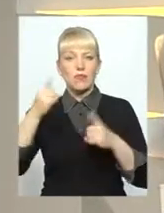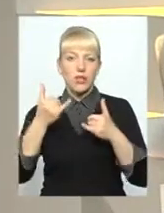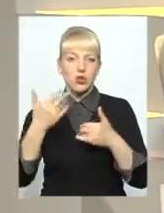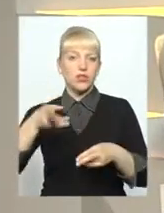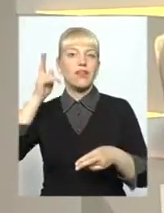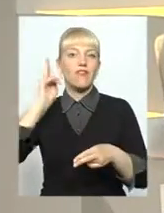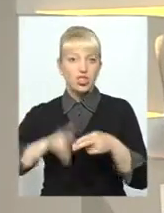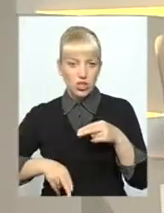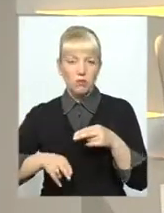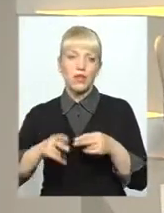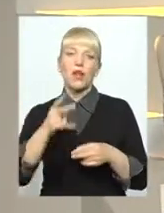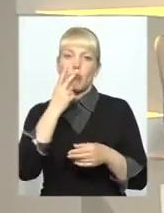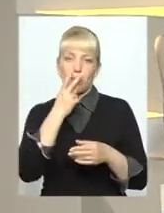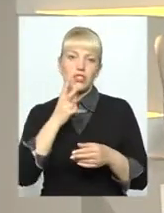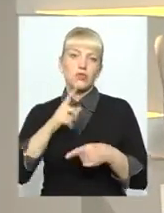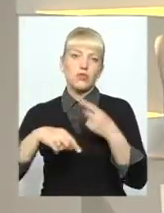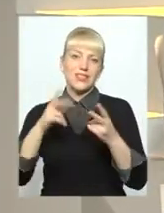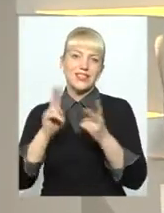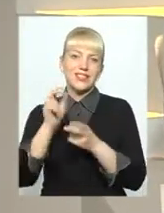вичерпана. Побачимось завтра.